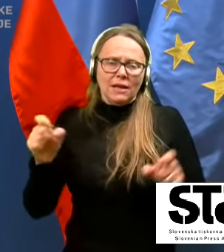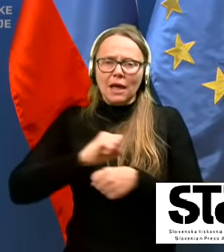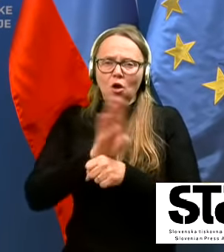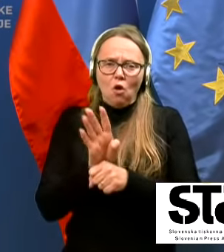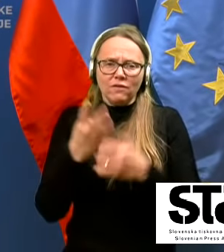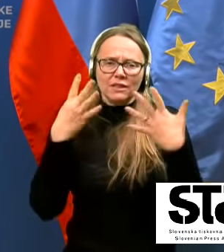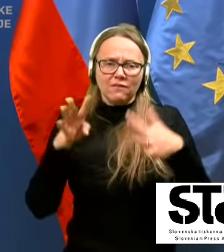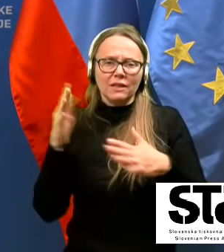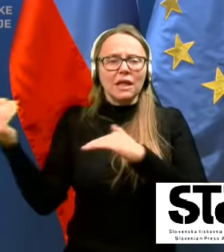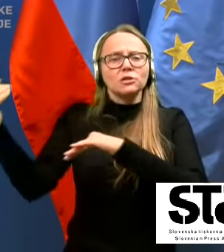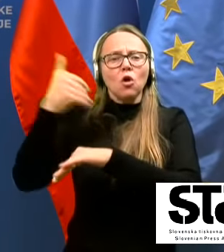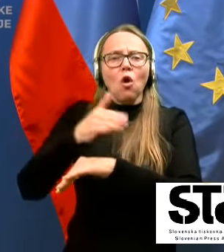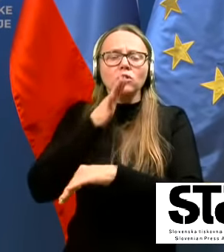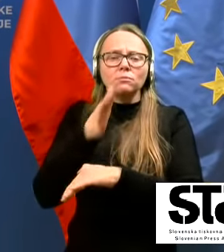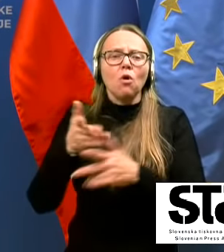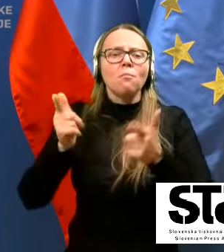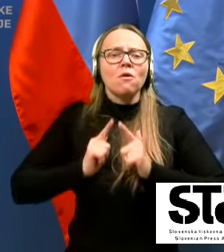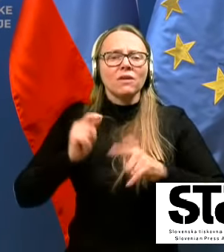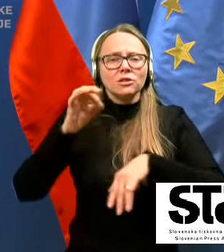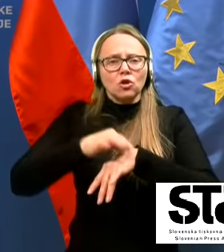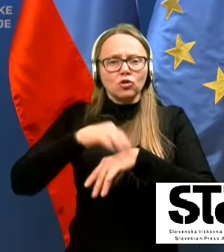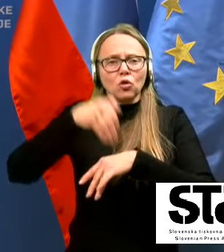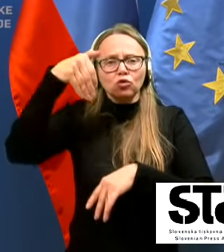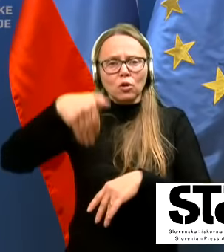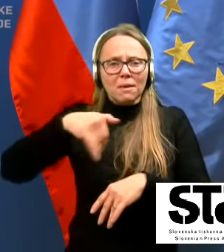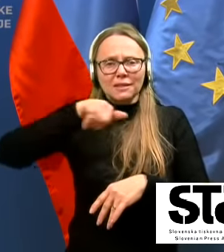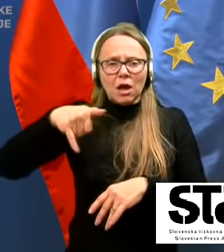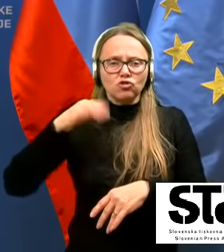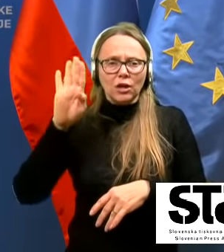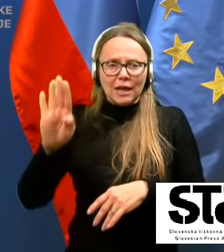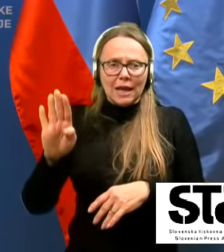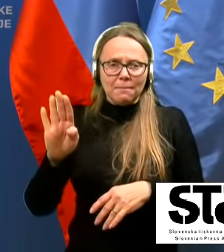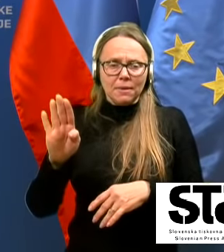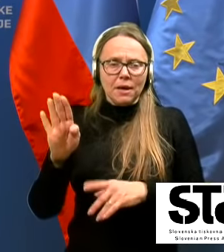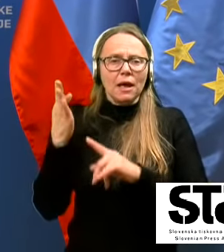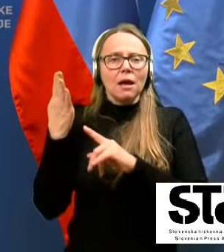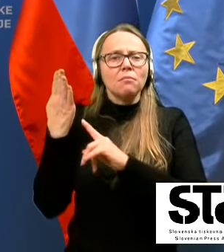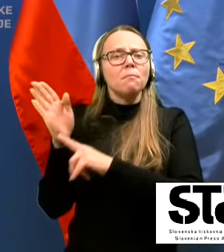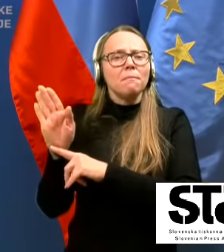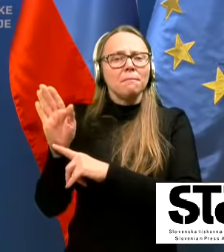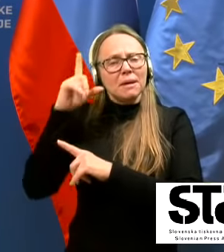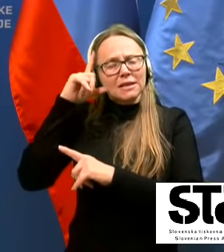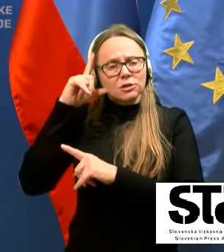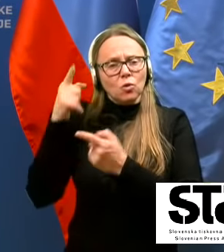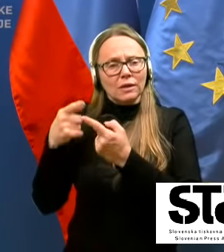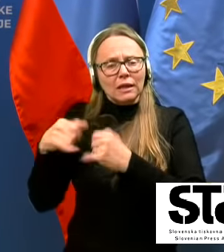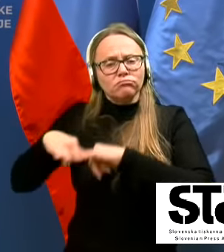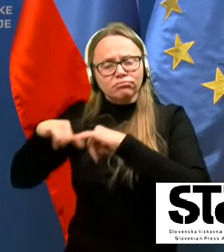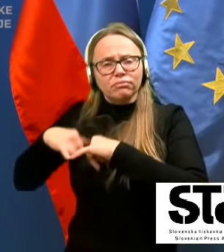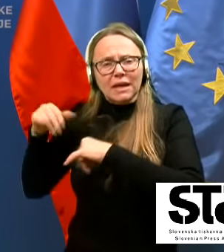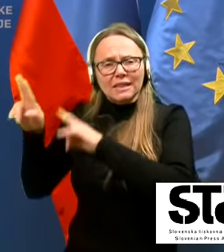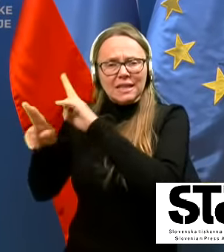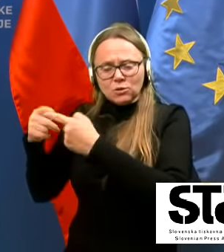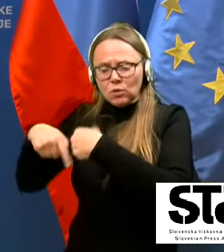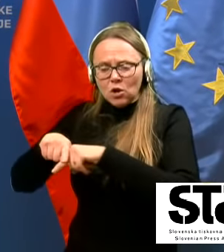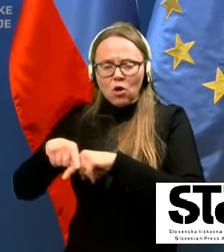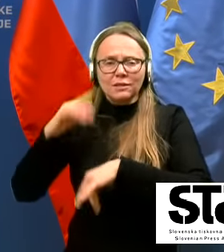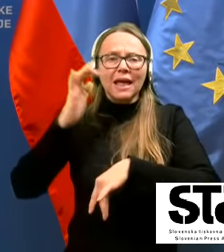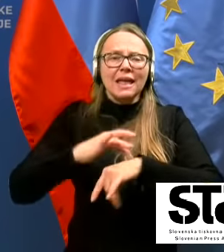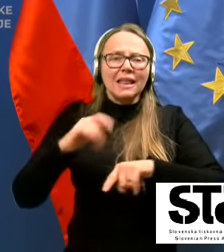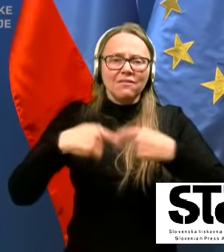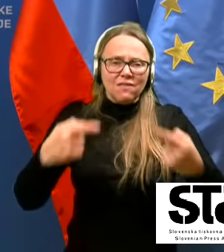Naš gost bo profesor dr. Matjaš Jereb, predstojnik intenzivne enote na infekcijskih kliniki v